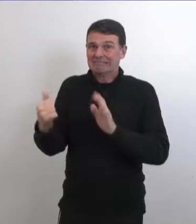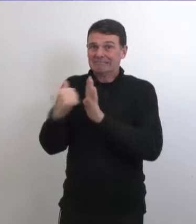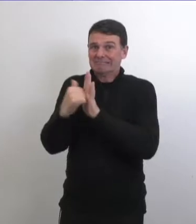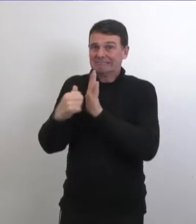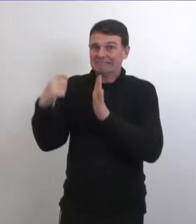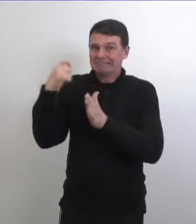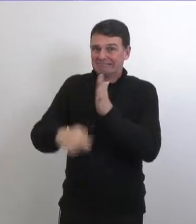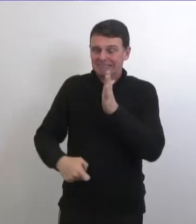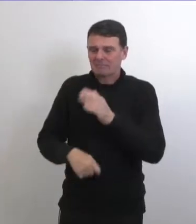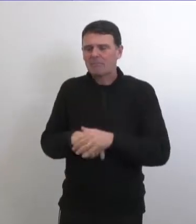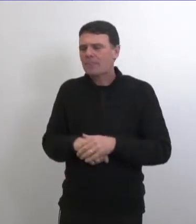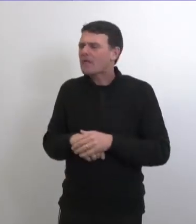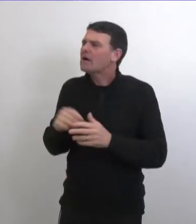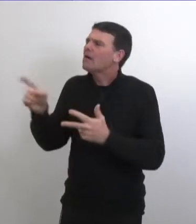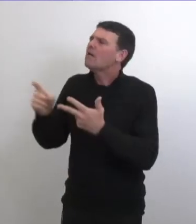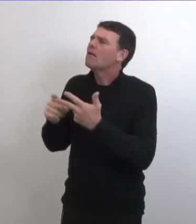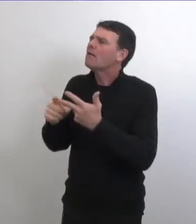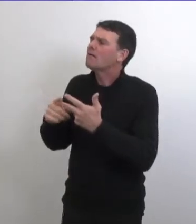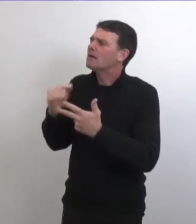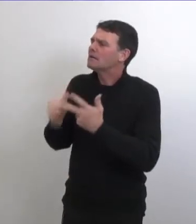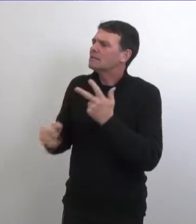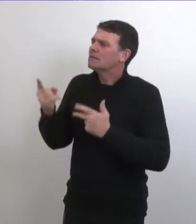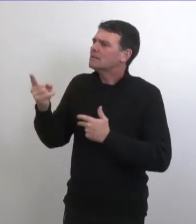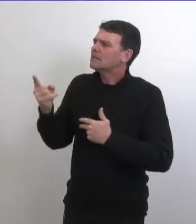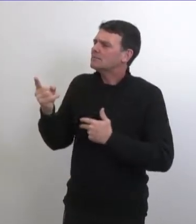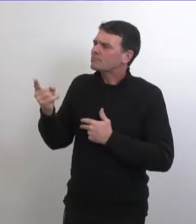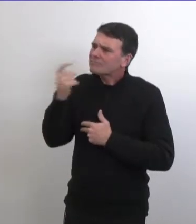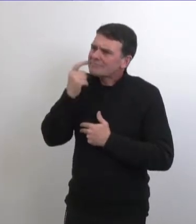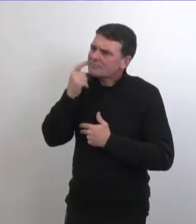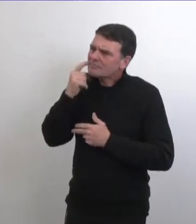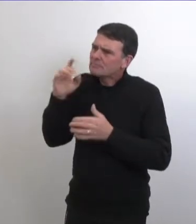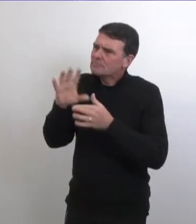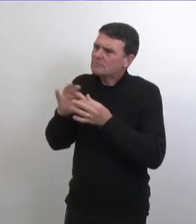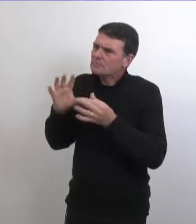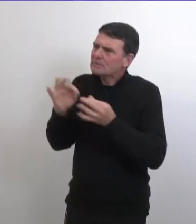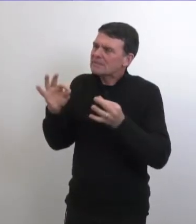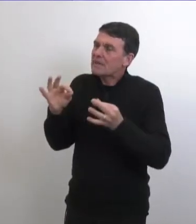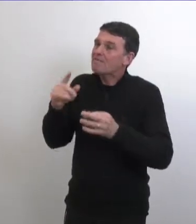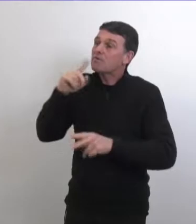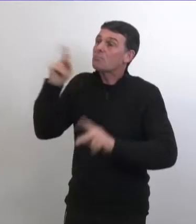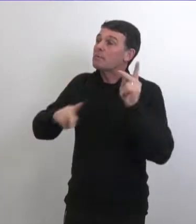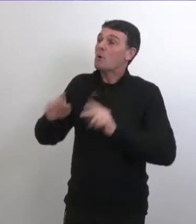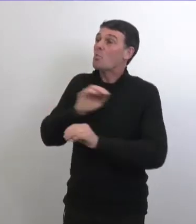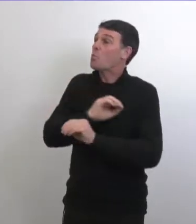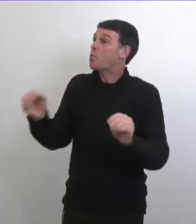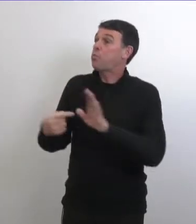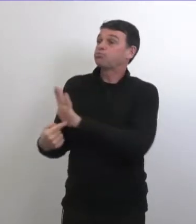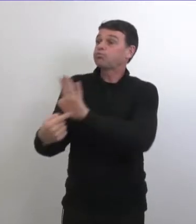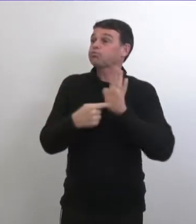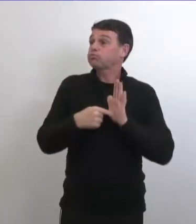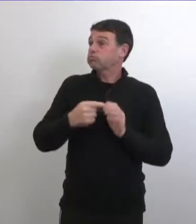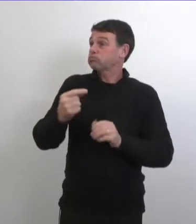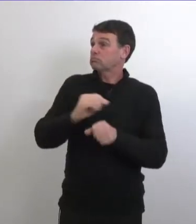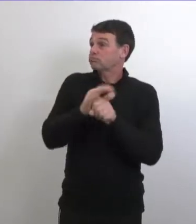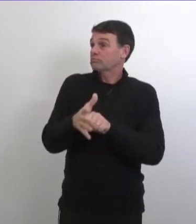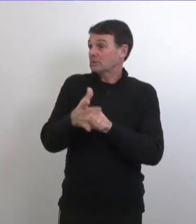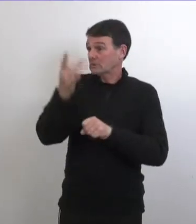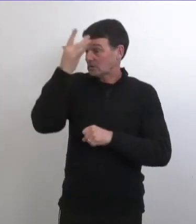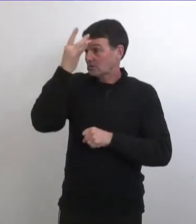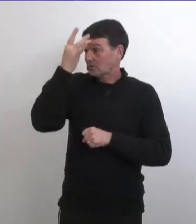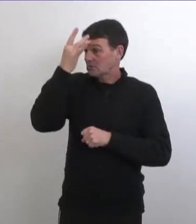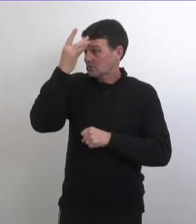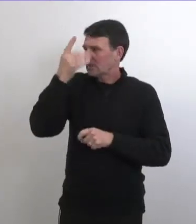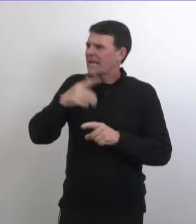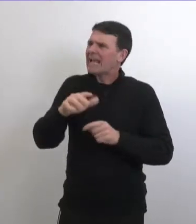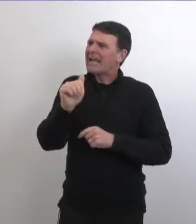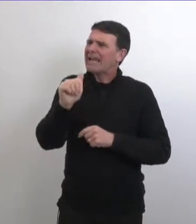conscients de ça merci question de suivi sur votre commentaire